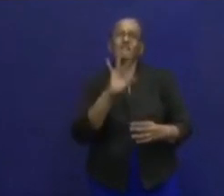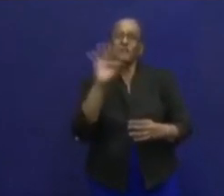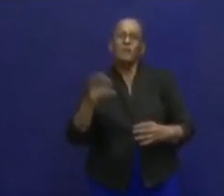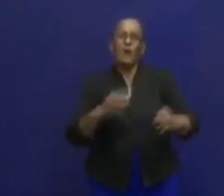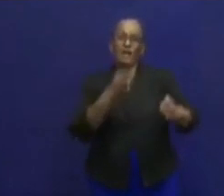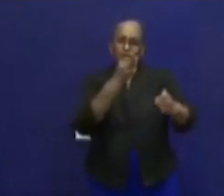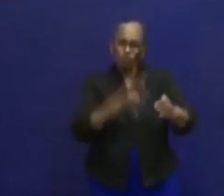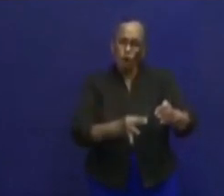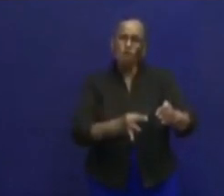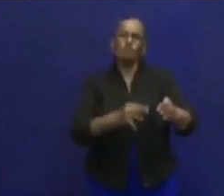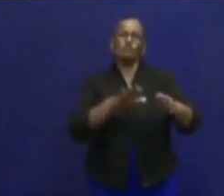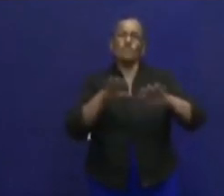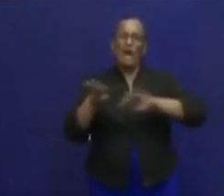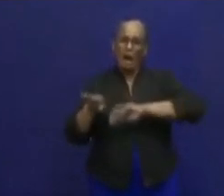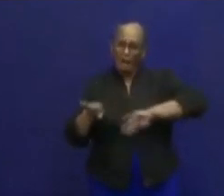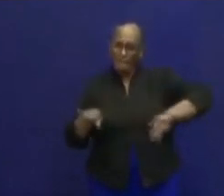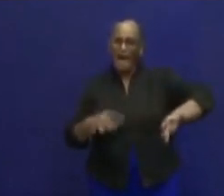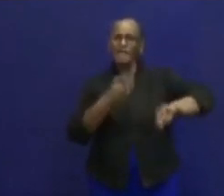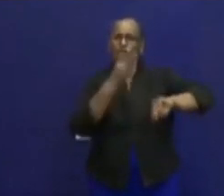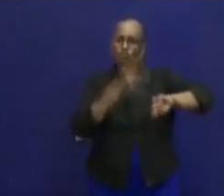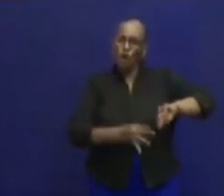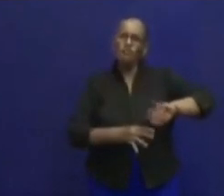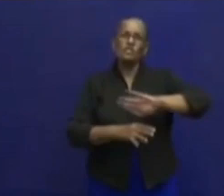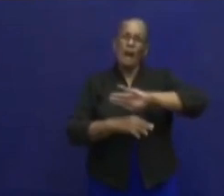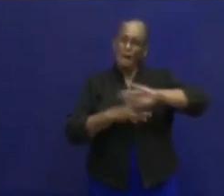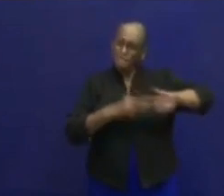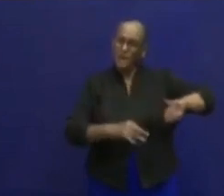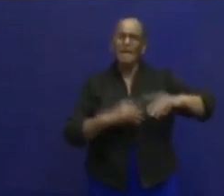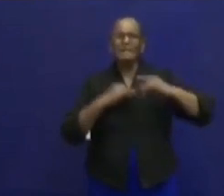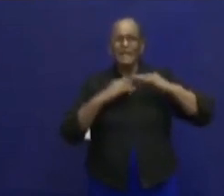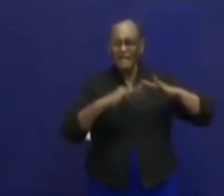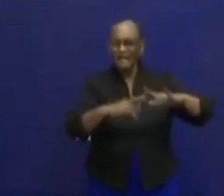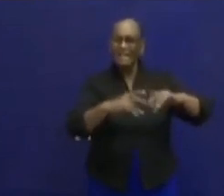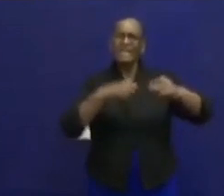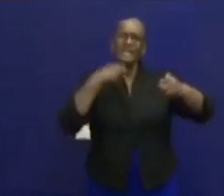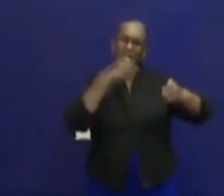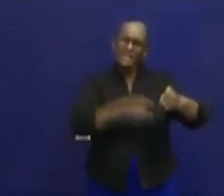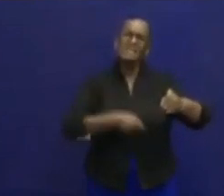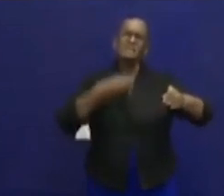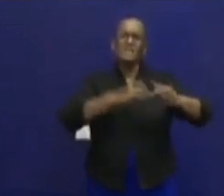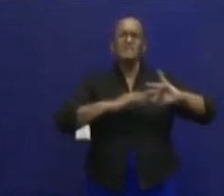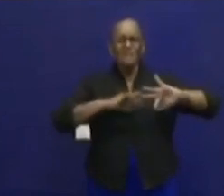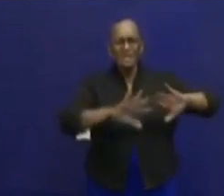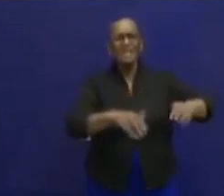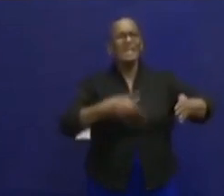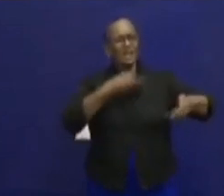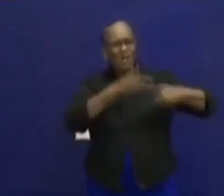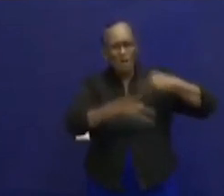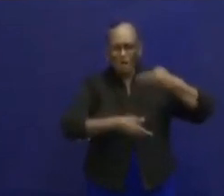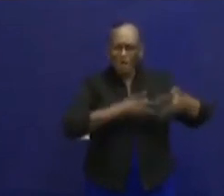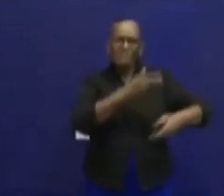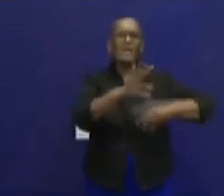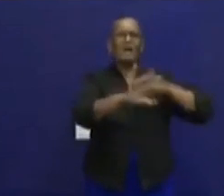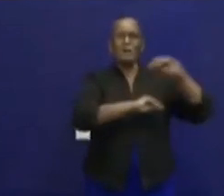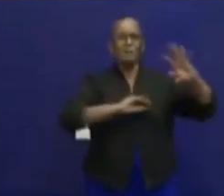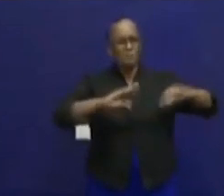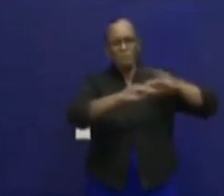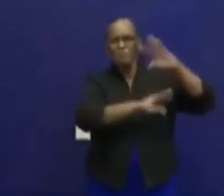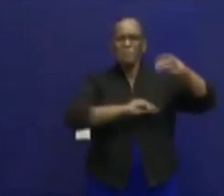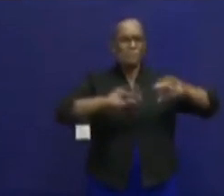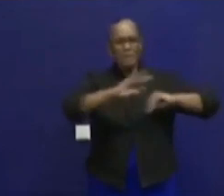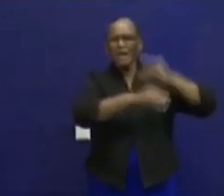instructies, ondanks de leefregels meegegeven te hebben, ondanks het veel praten en